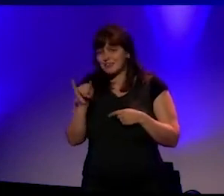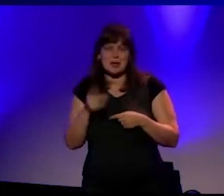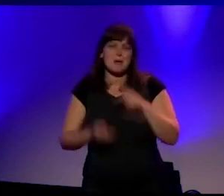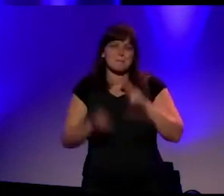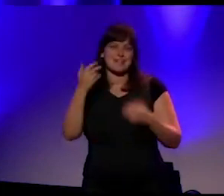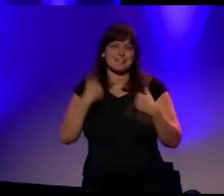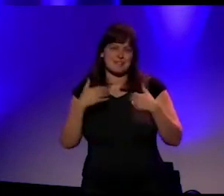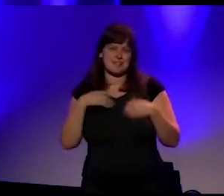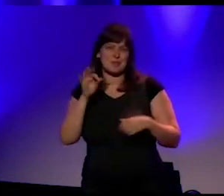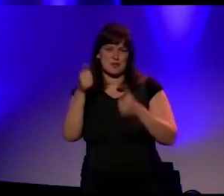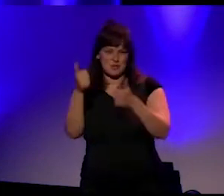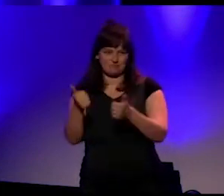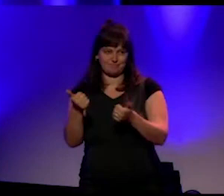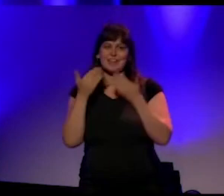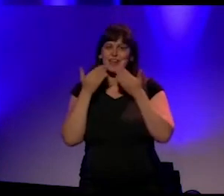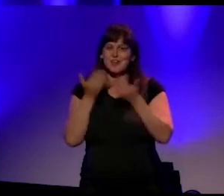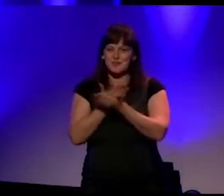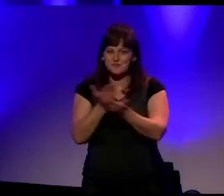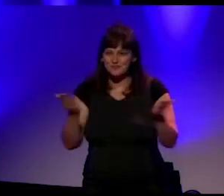Ik dank u. APPLAUS